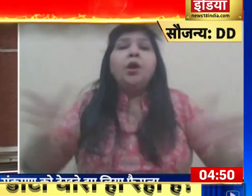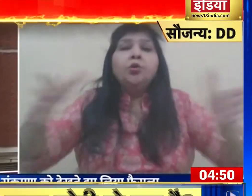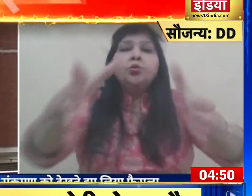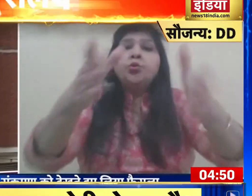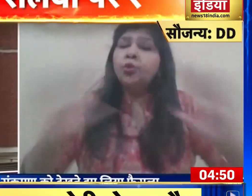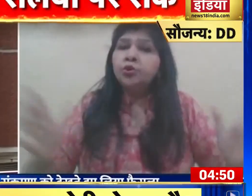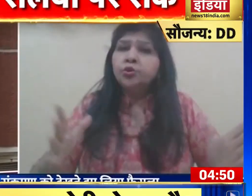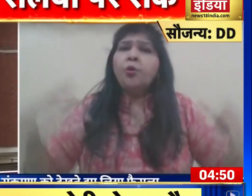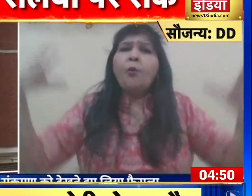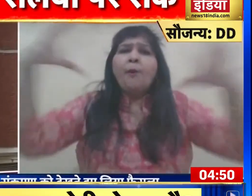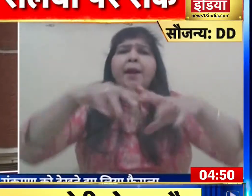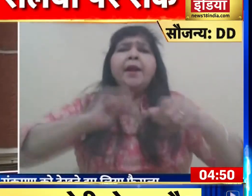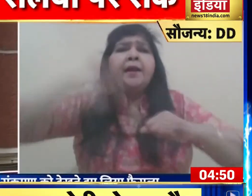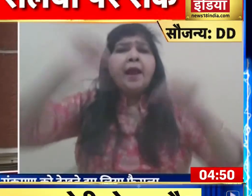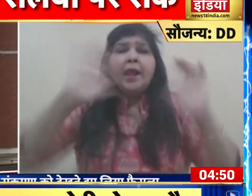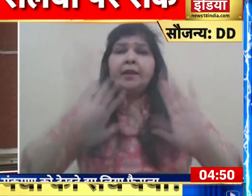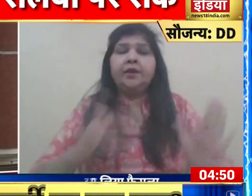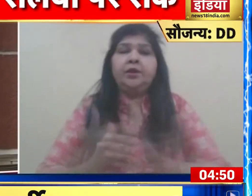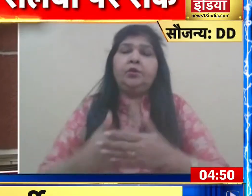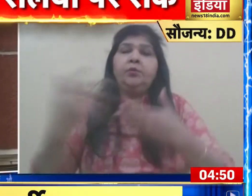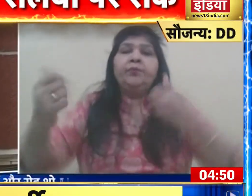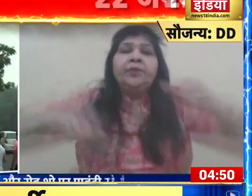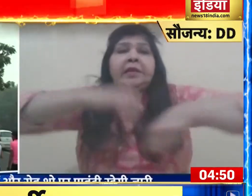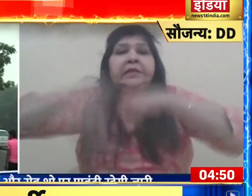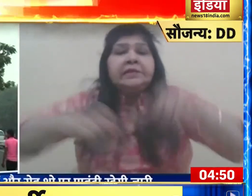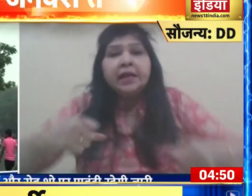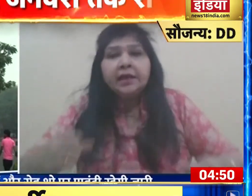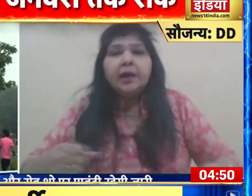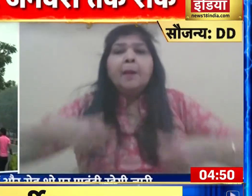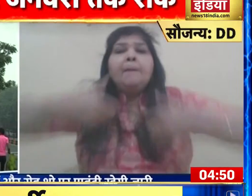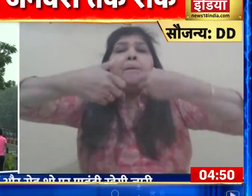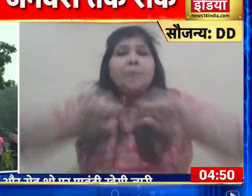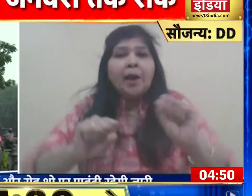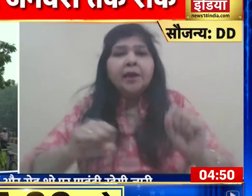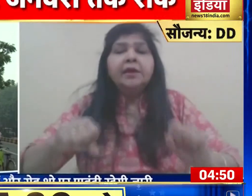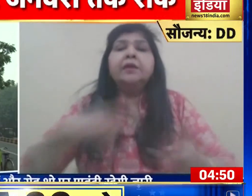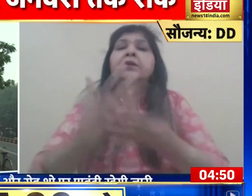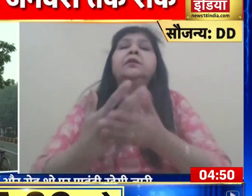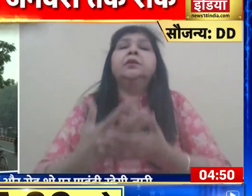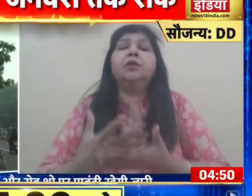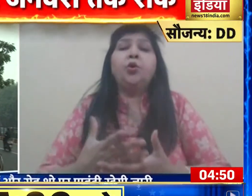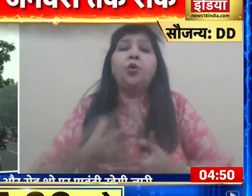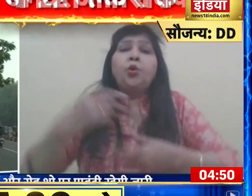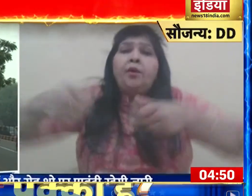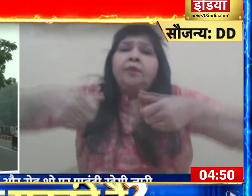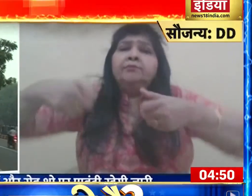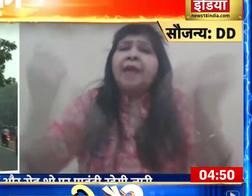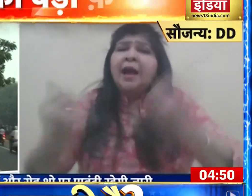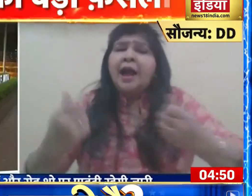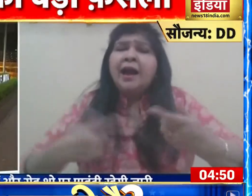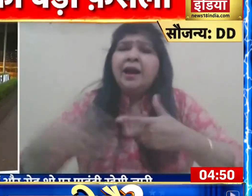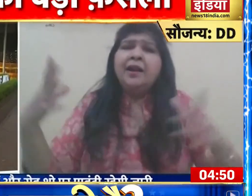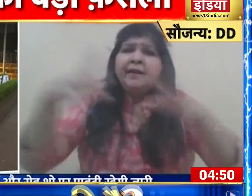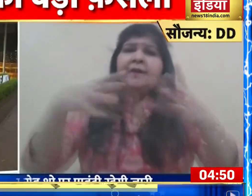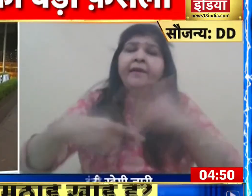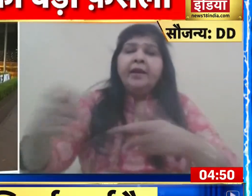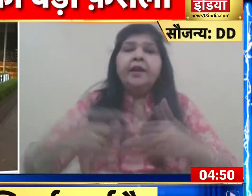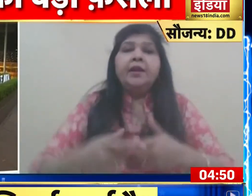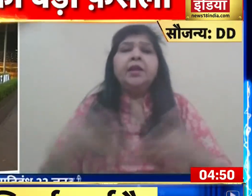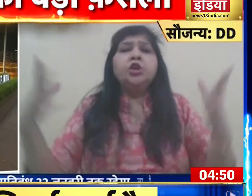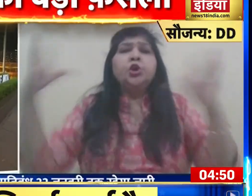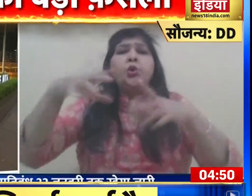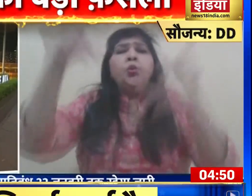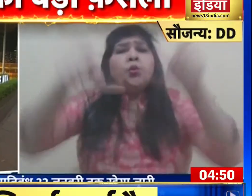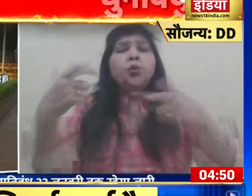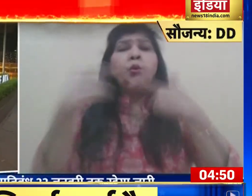द्यात्रा, साइकल, बाइक या वाहन रैली और जुलूस के अनुवती नहीं दी जाएगी। चुनाव आयोग बारा इस महीने की